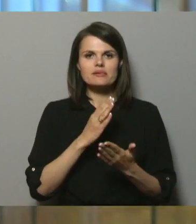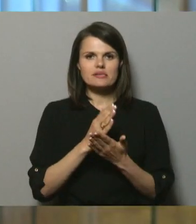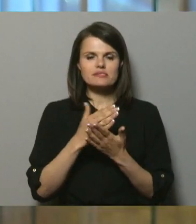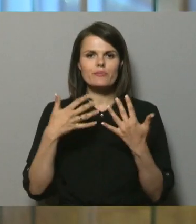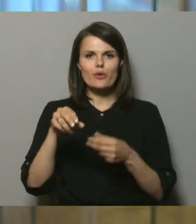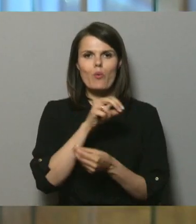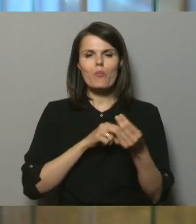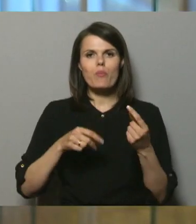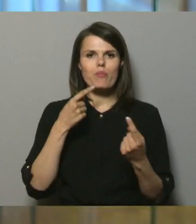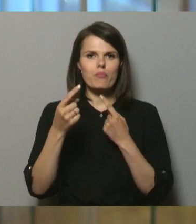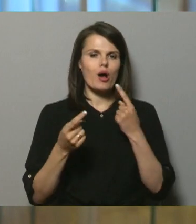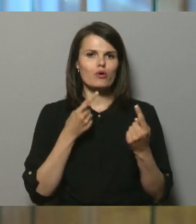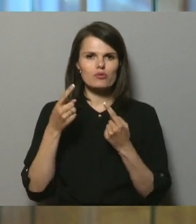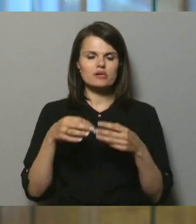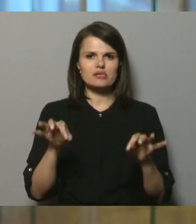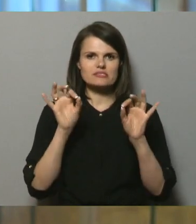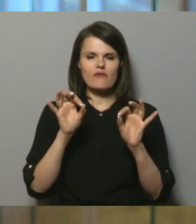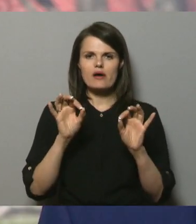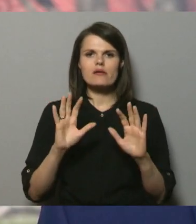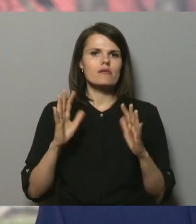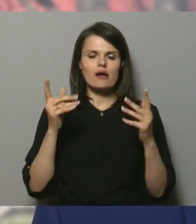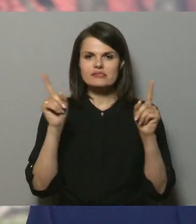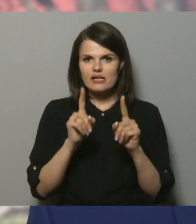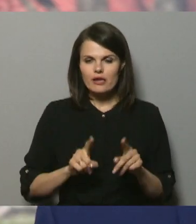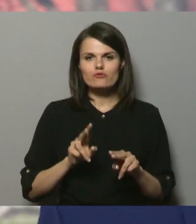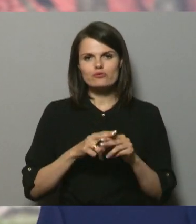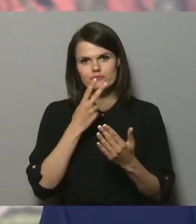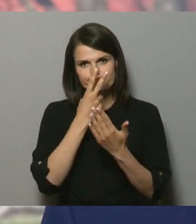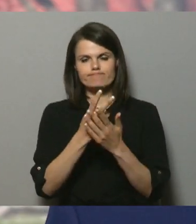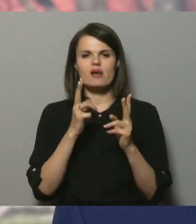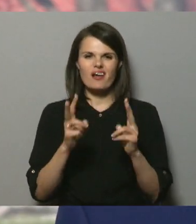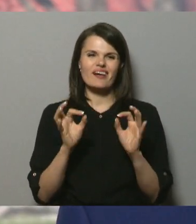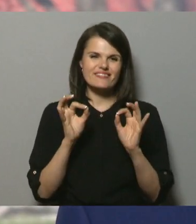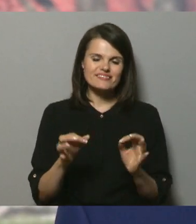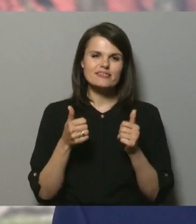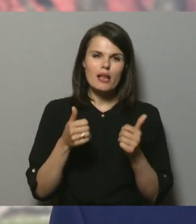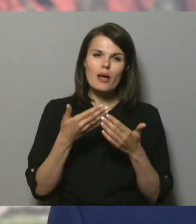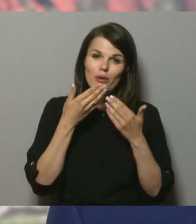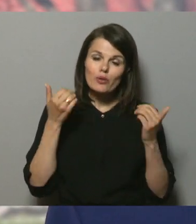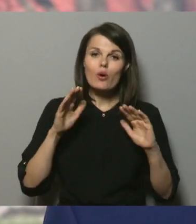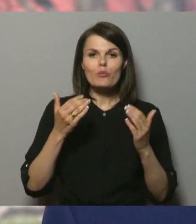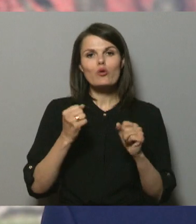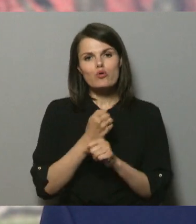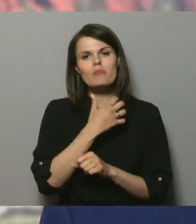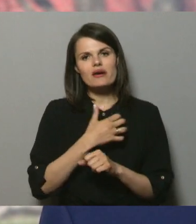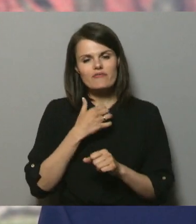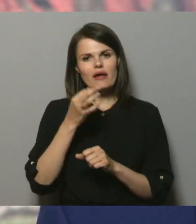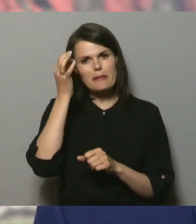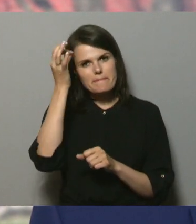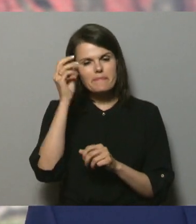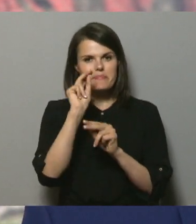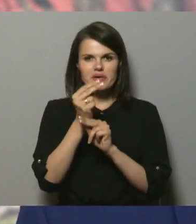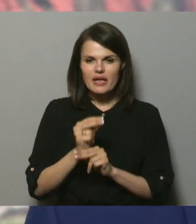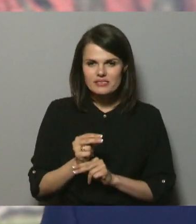pārunājuši mūsu prātā sakūtās lietas un vērsuši uzmanību, ka īsti labi nav, tomēr ir kaut kas jāprecizē vismaz.